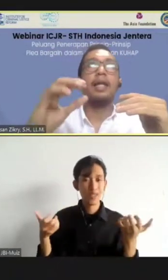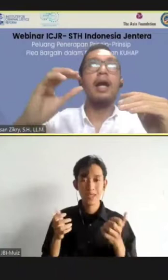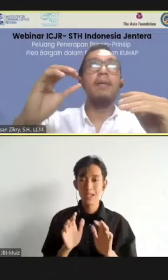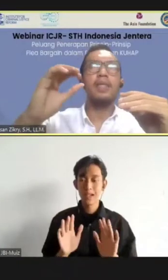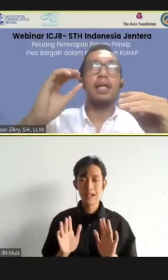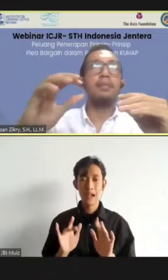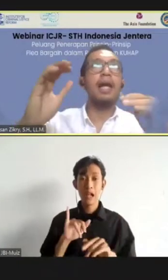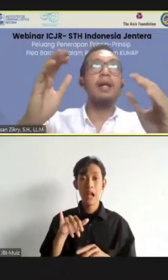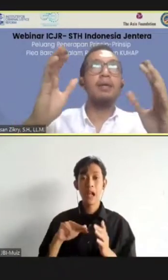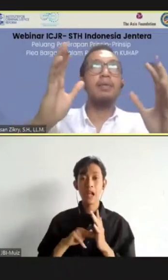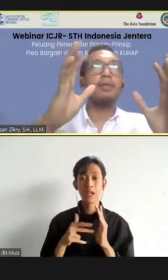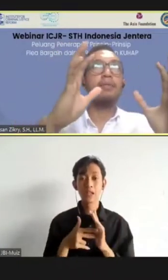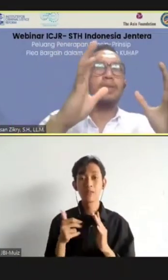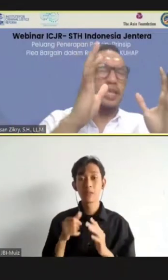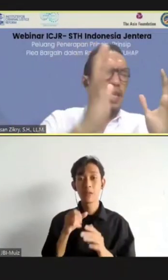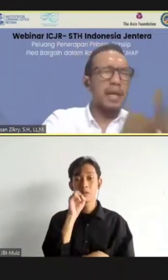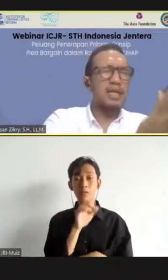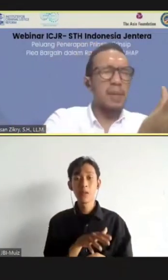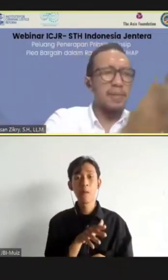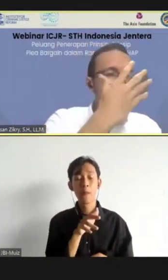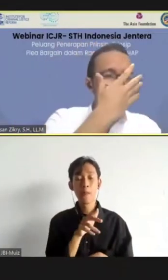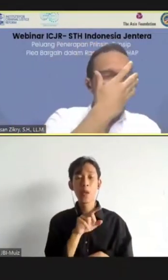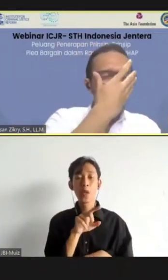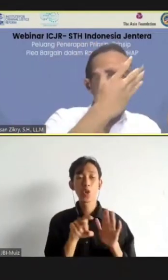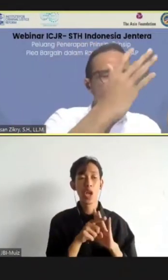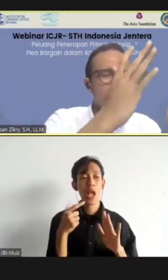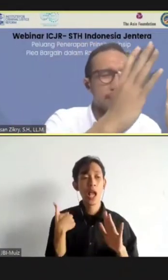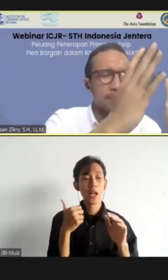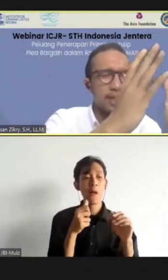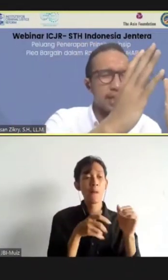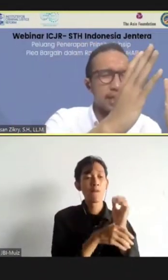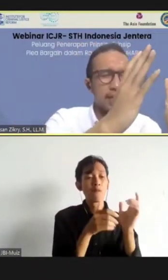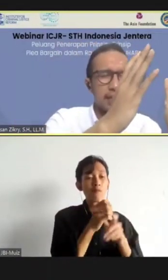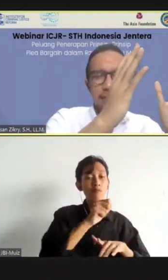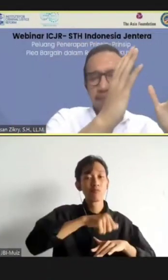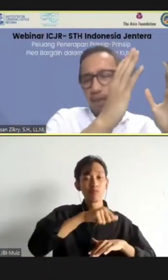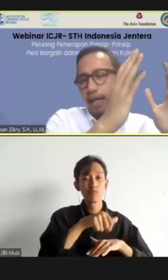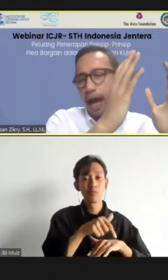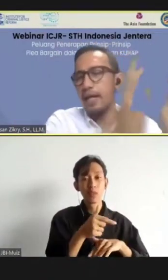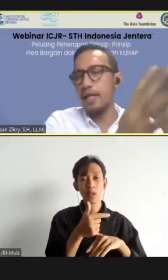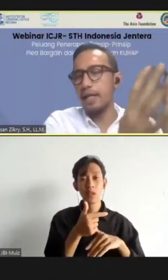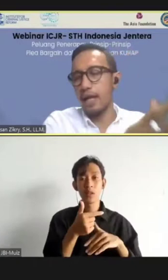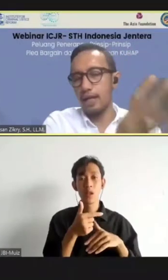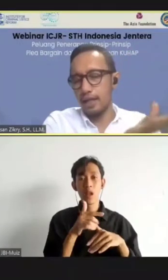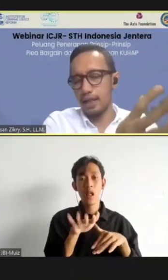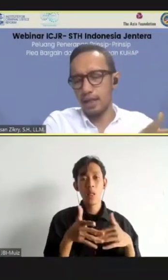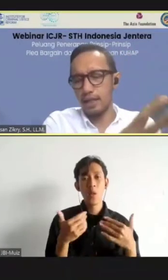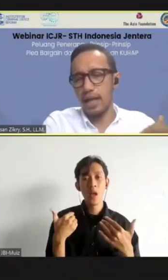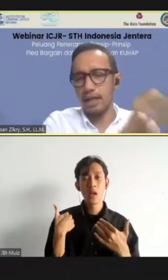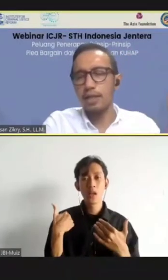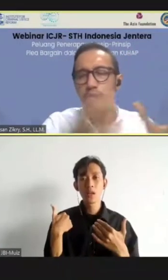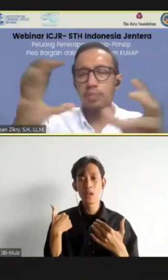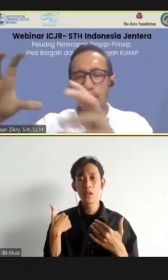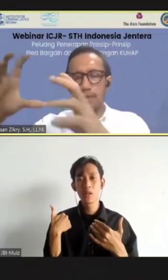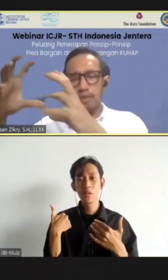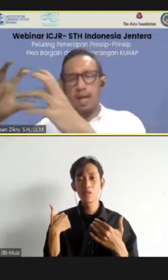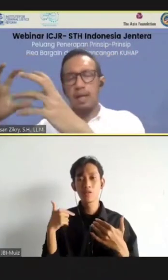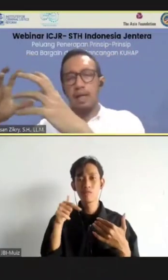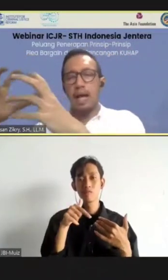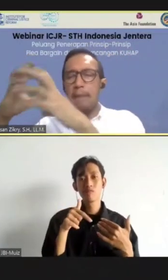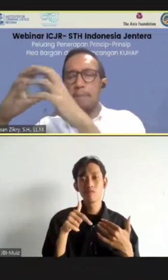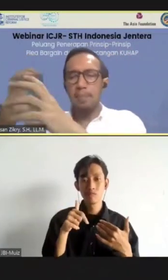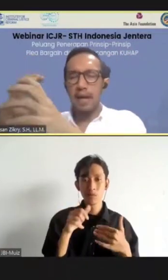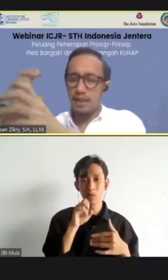Sehingga bisa dibilang, setiap ancaman pidana yang ada di sentencing guidelines, itu bisa